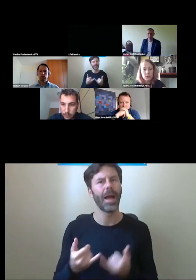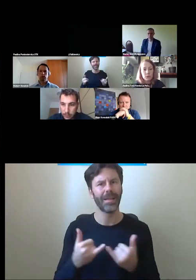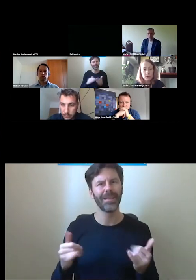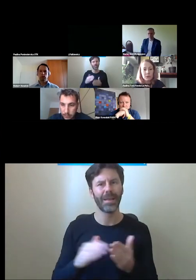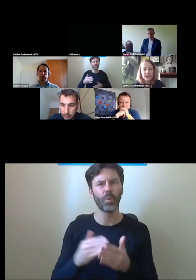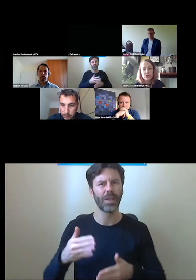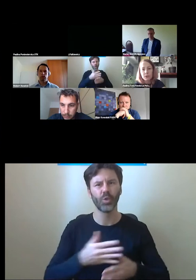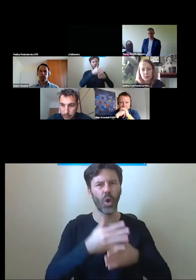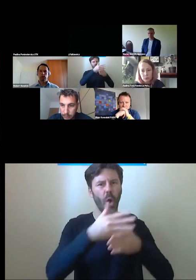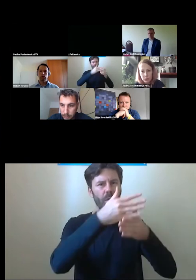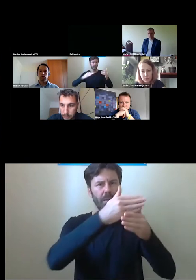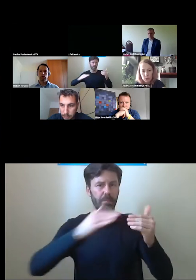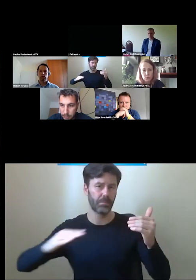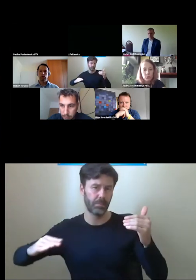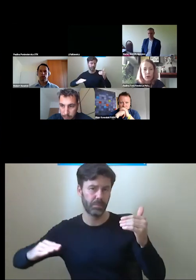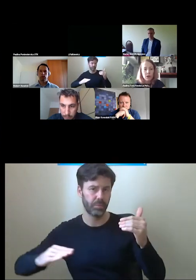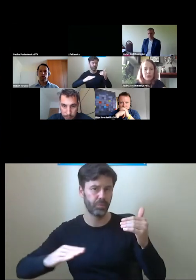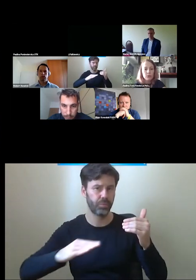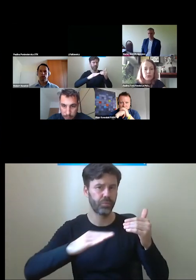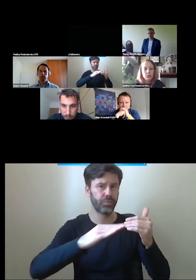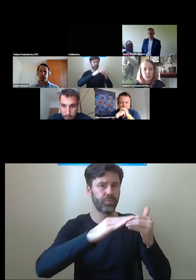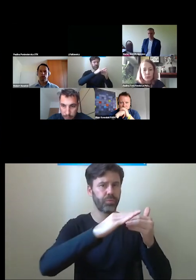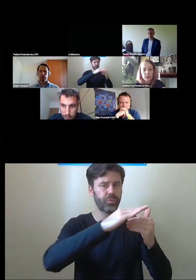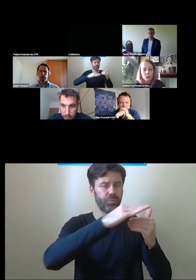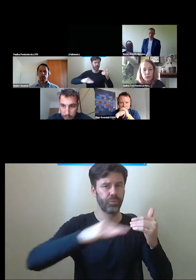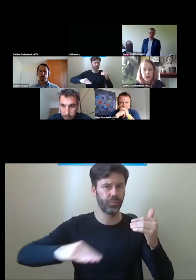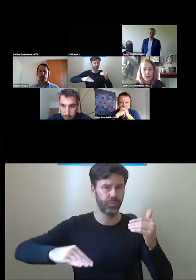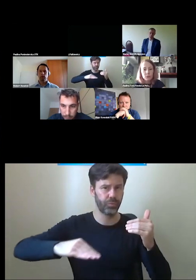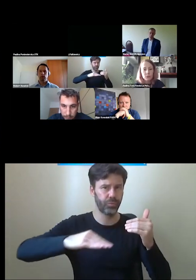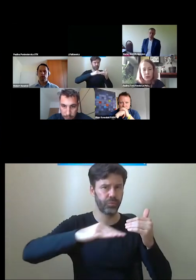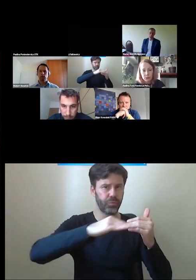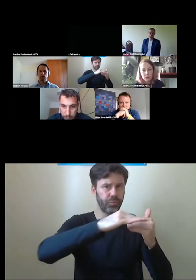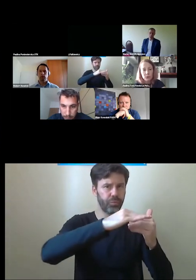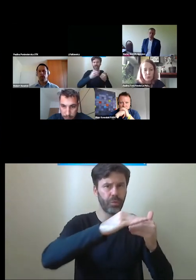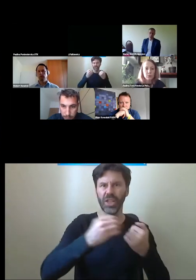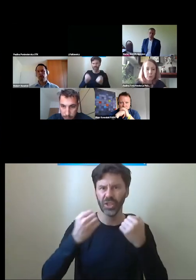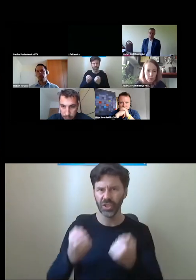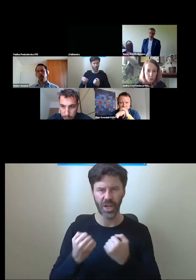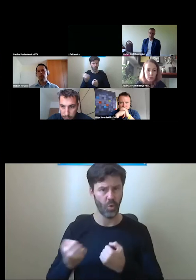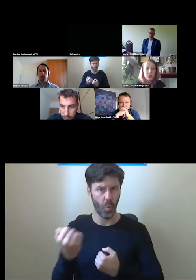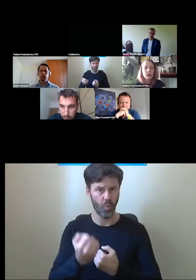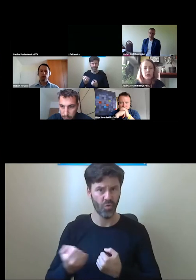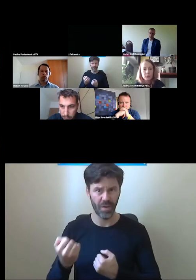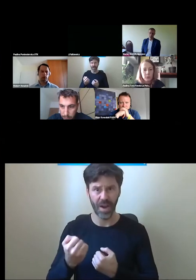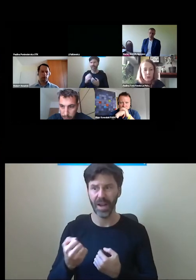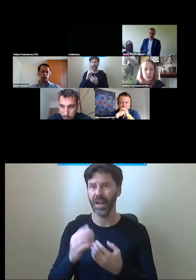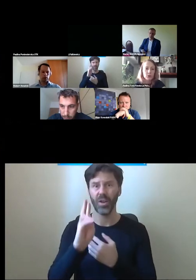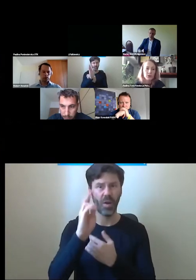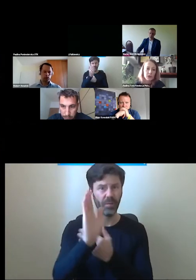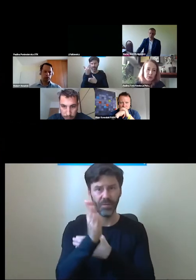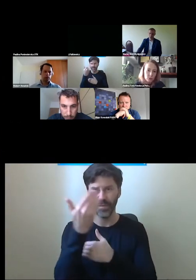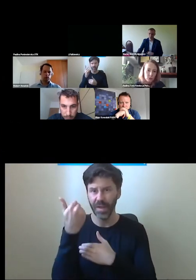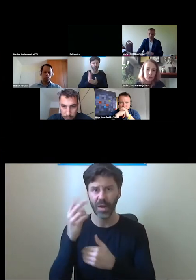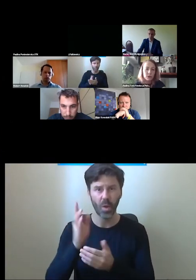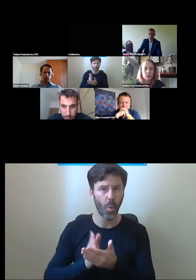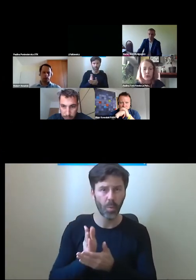się być raz, że bardzo trudne w użyciu. Bardzo często w ogóle nieużywane, bo tu pojawia się właśnie problem obsługi. Problem tego, że gdzieś